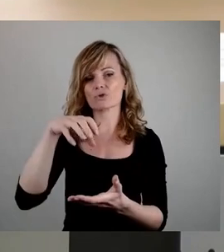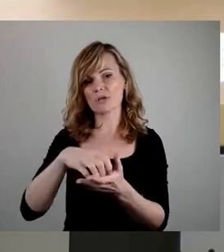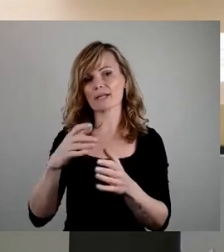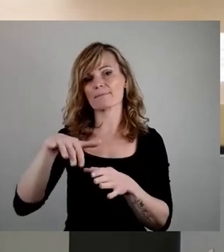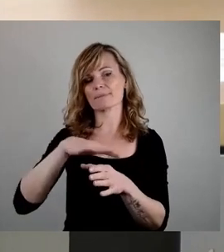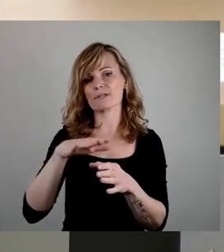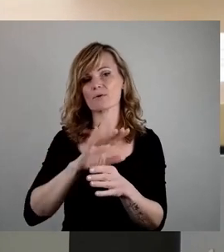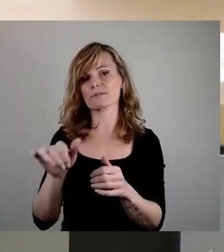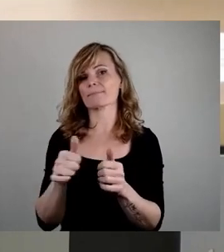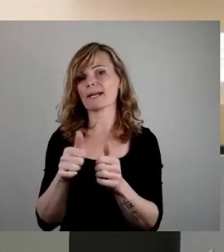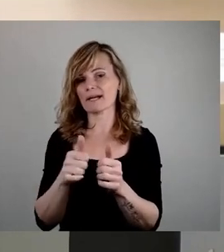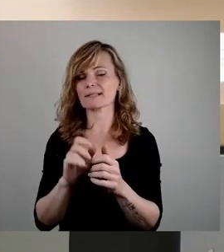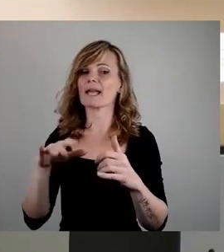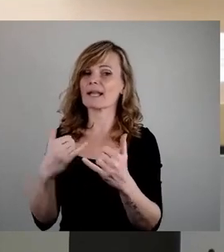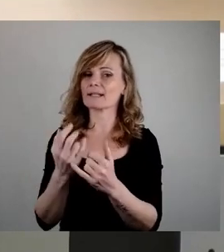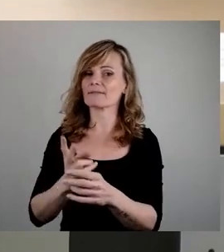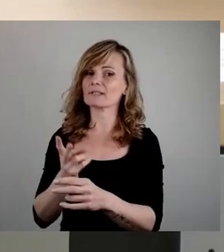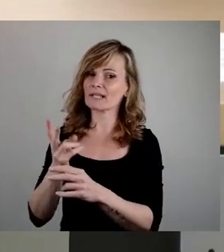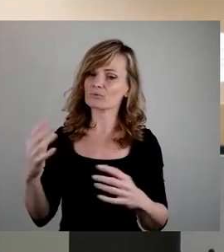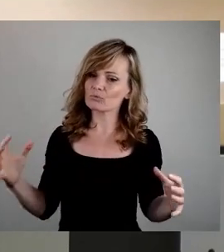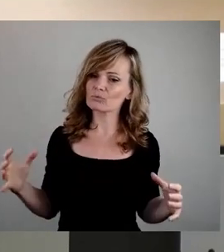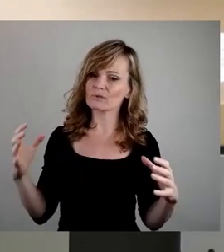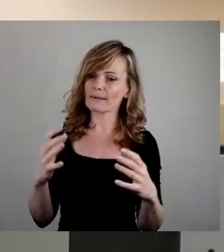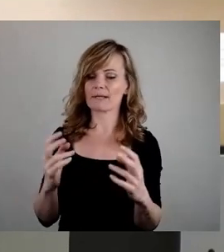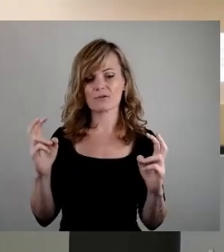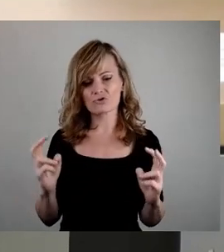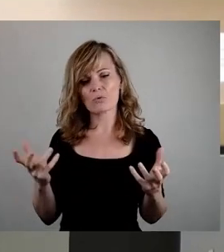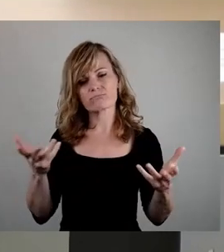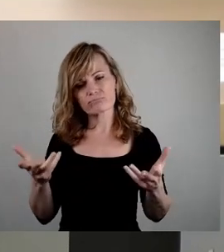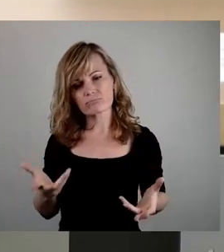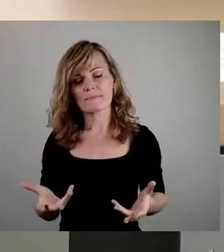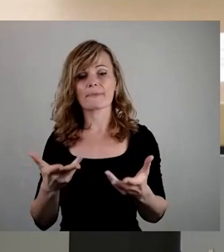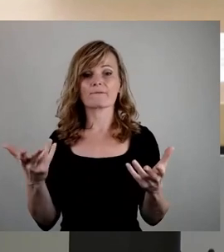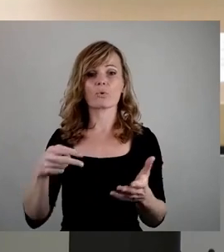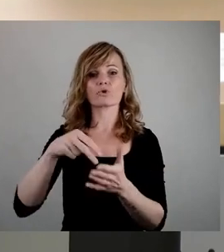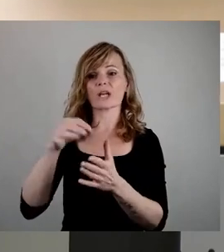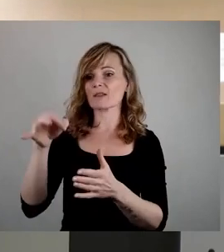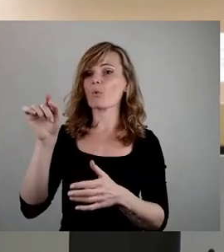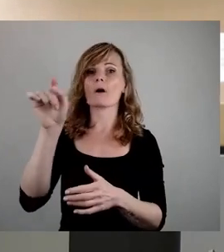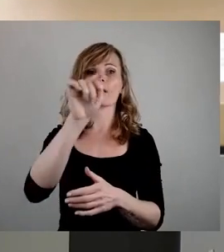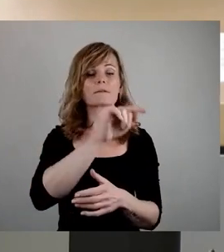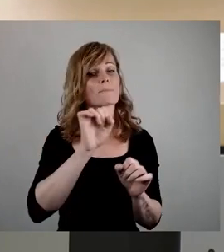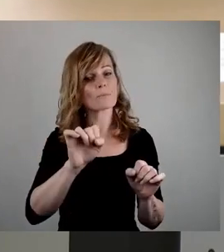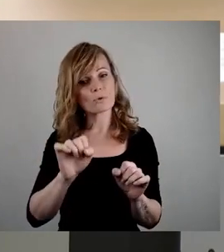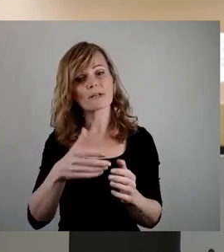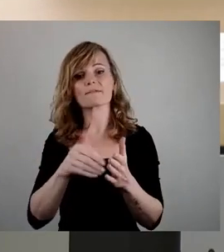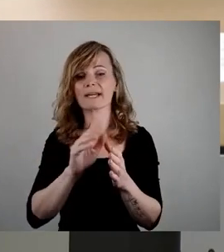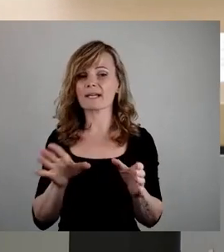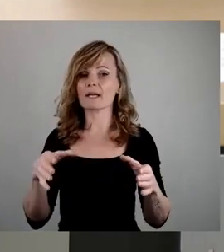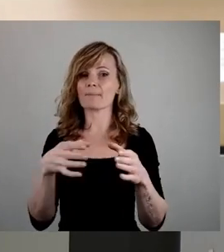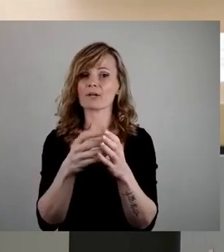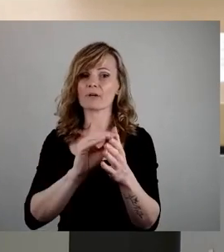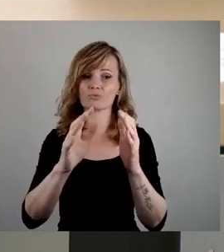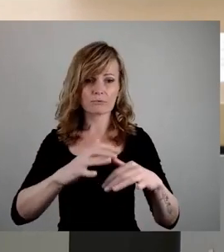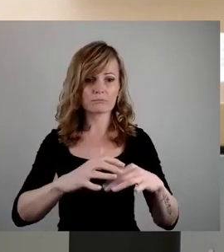Elternvertretungen zusammenzusetzen und zu gucken, wo an welchen Standorten möglicherweise weitere Gemeinschaftsschulen gegründet werden könnten.